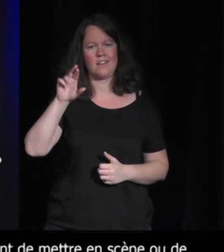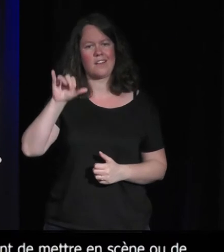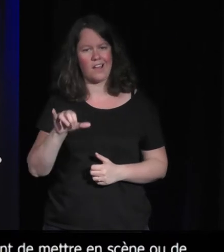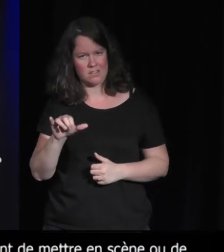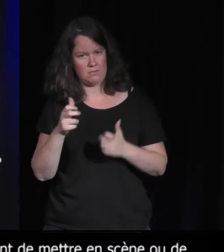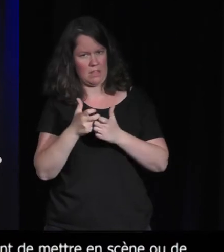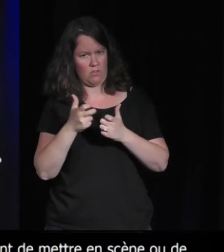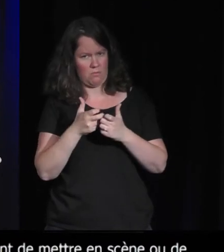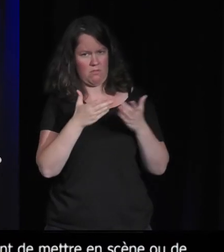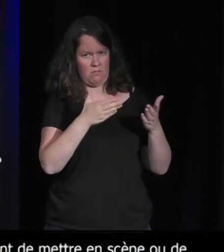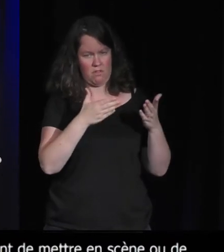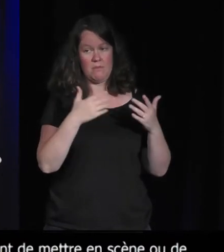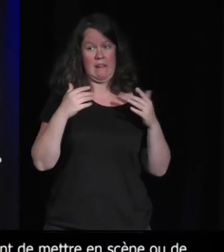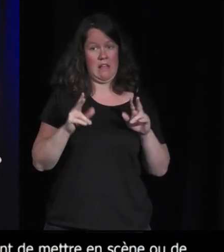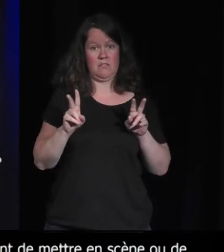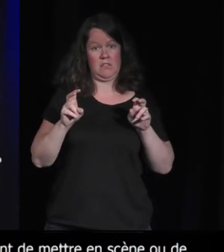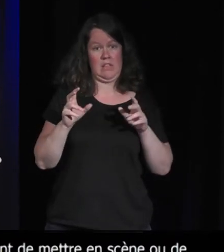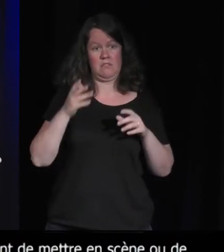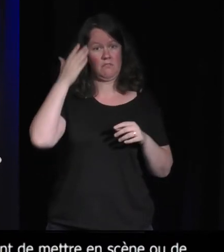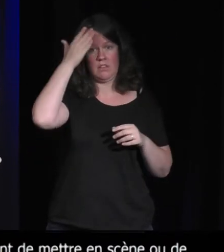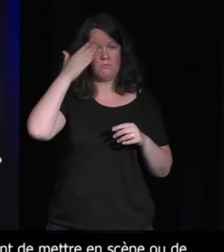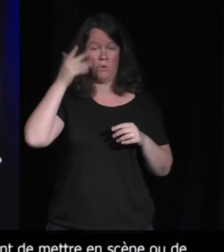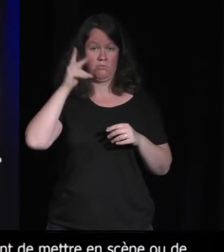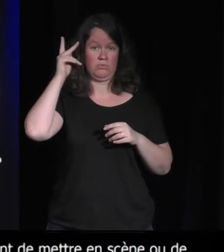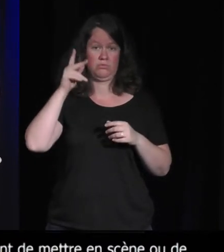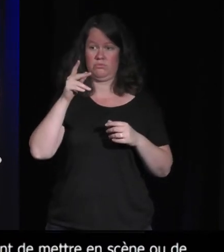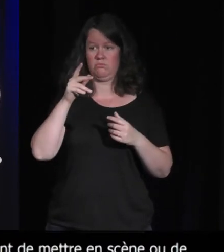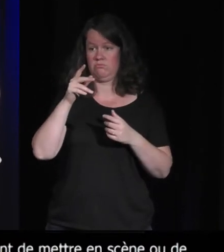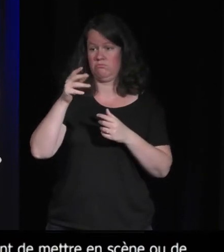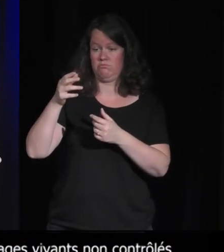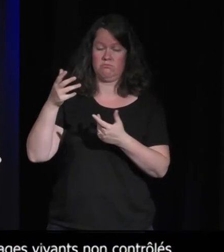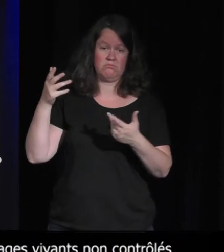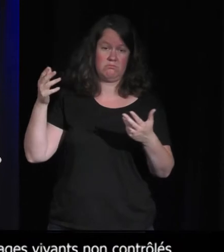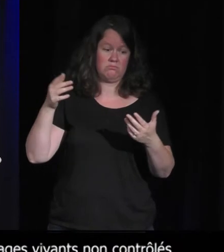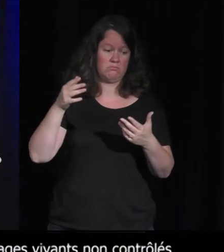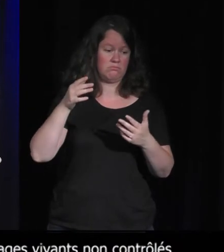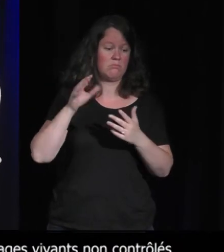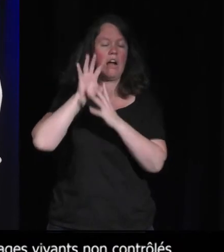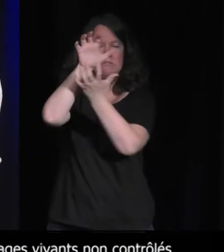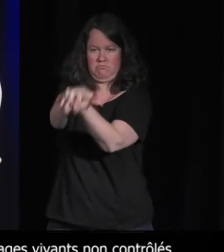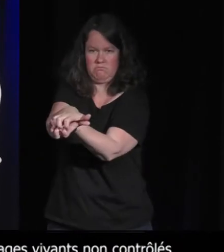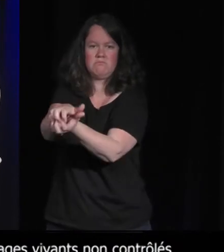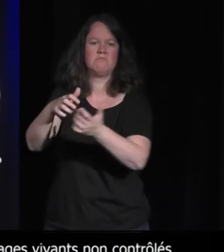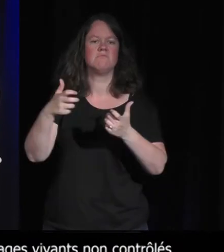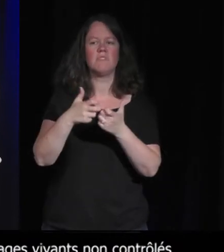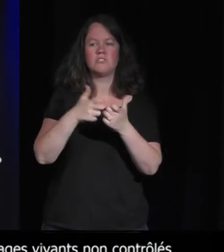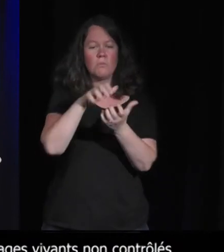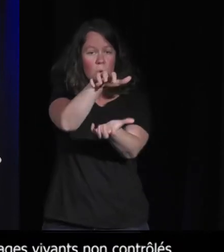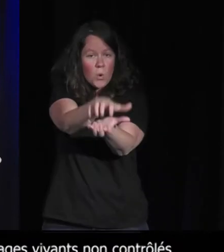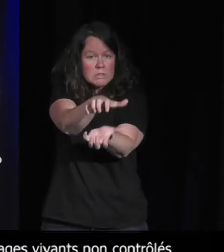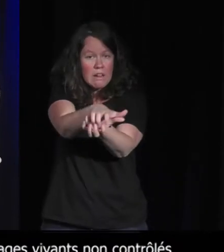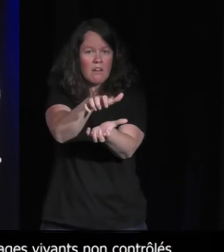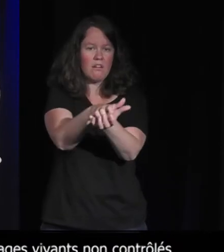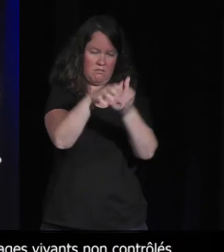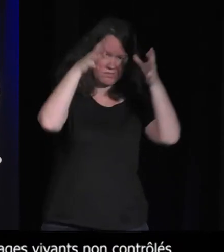en scène finalement que la prédation. C'est-à-dire que là où on va être observateur, c'est qu'on va voir un crocodile tuer